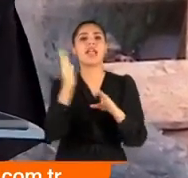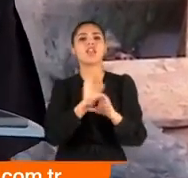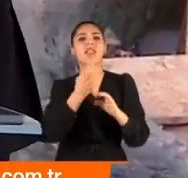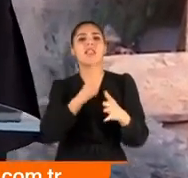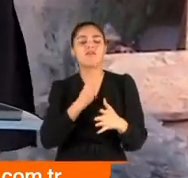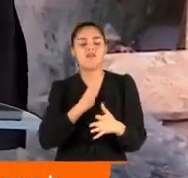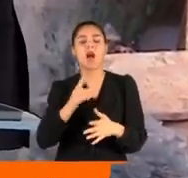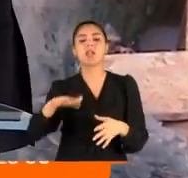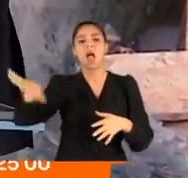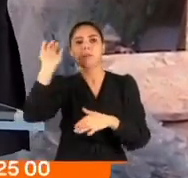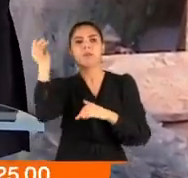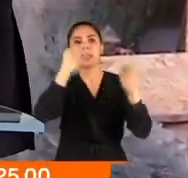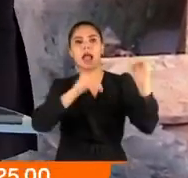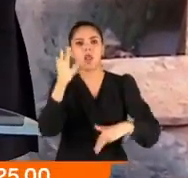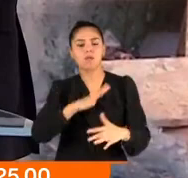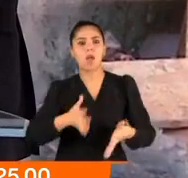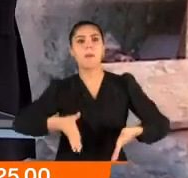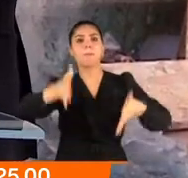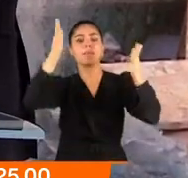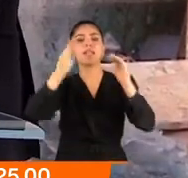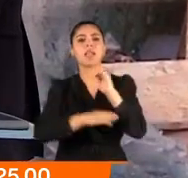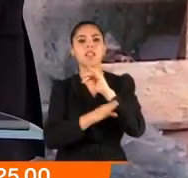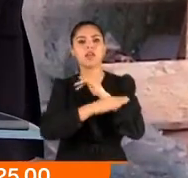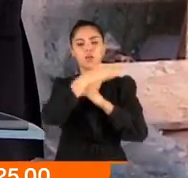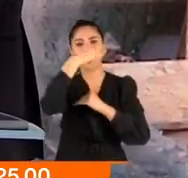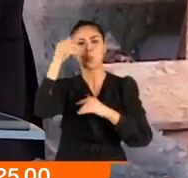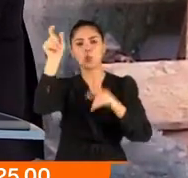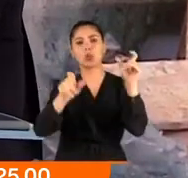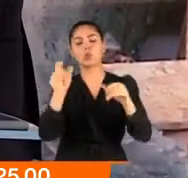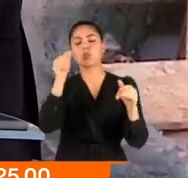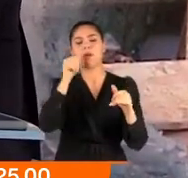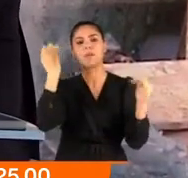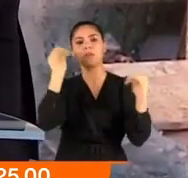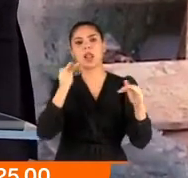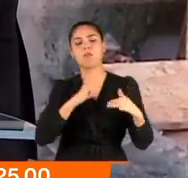almak için girenler olduğu gibi binayı kendilerine mesken tutan madde bağımlıları da var.